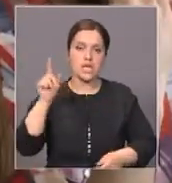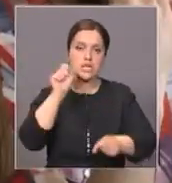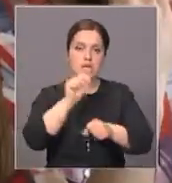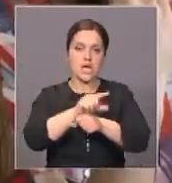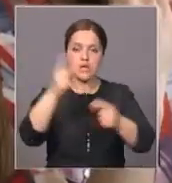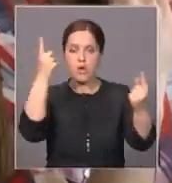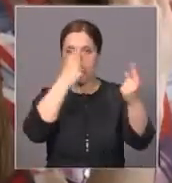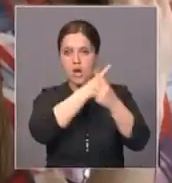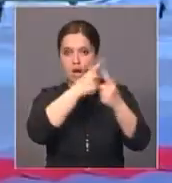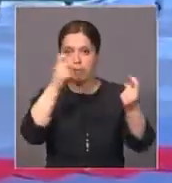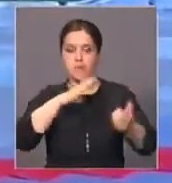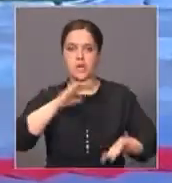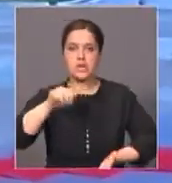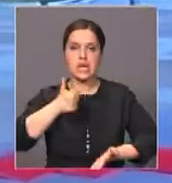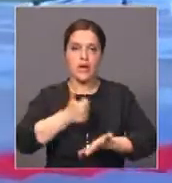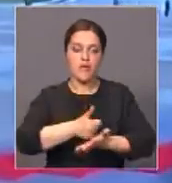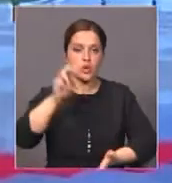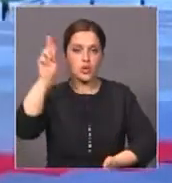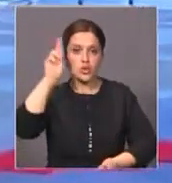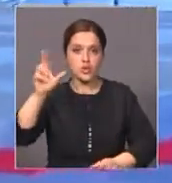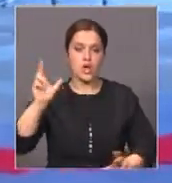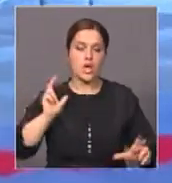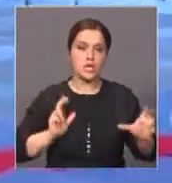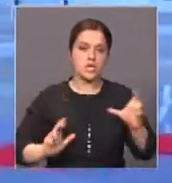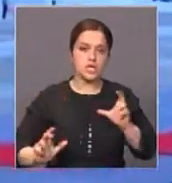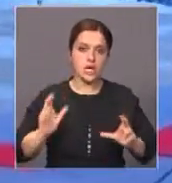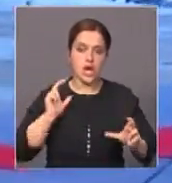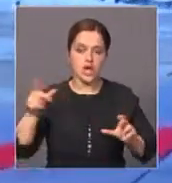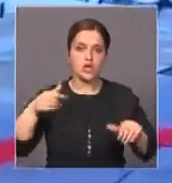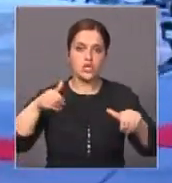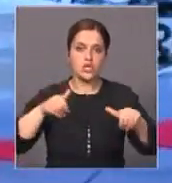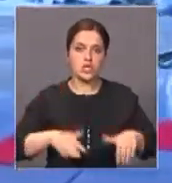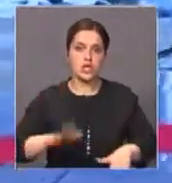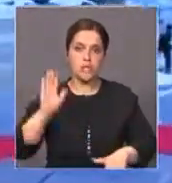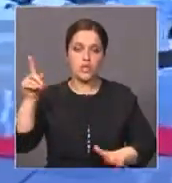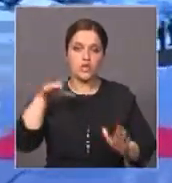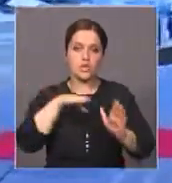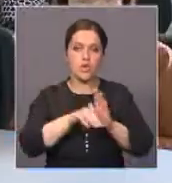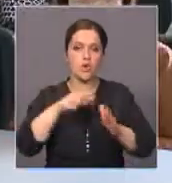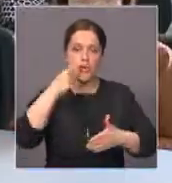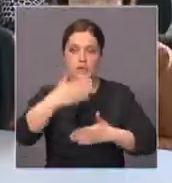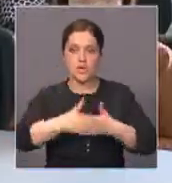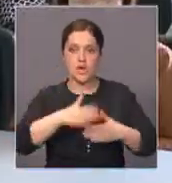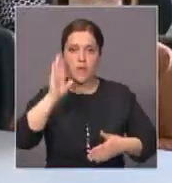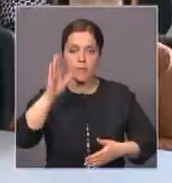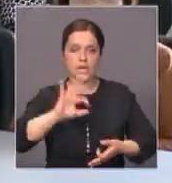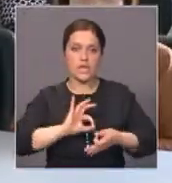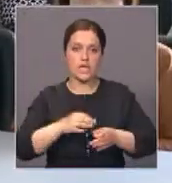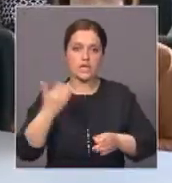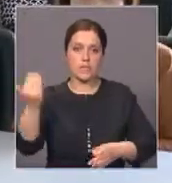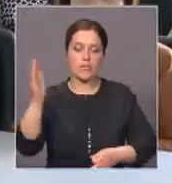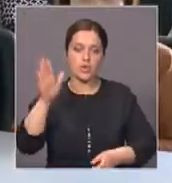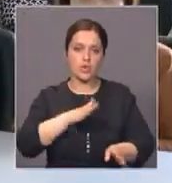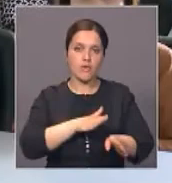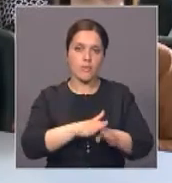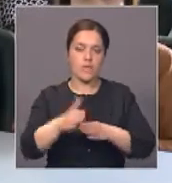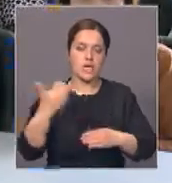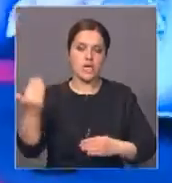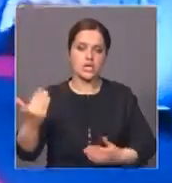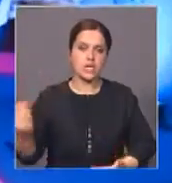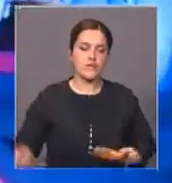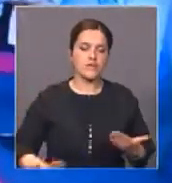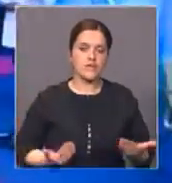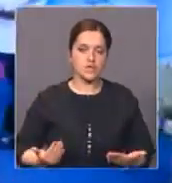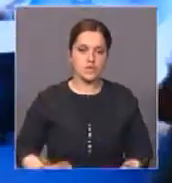озвучил глава государства, учащиеся в вуза решили взять на карандаш, так как считают, что в ближайшем будущем именно им предстоит